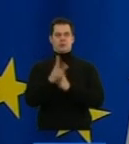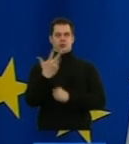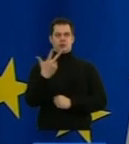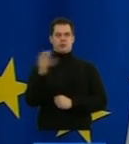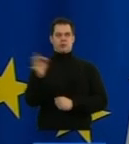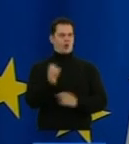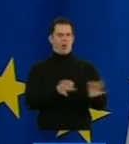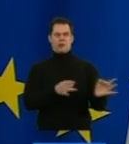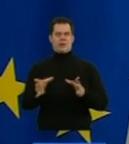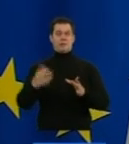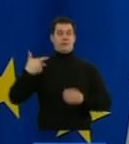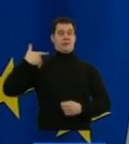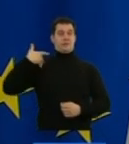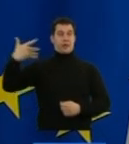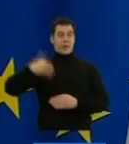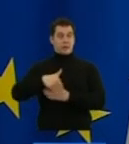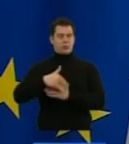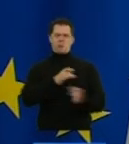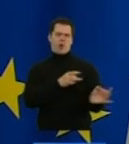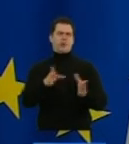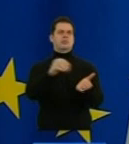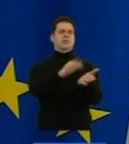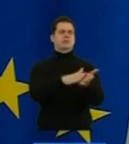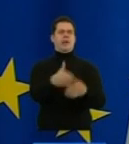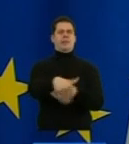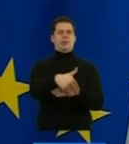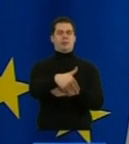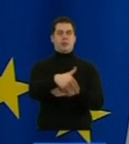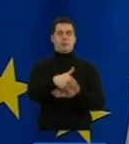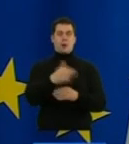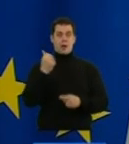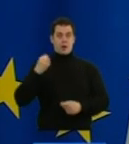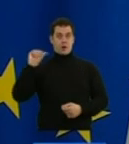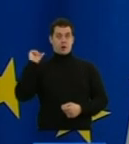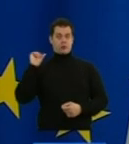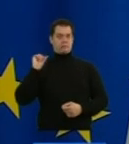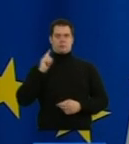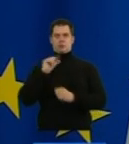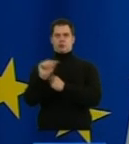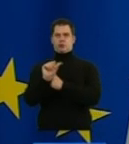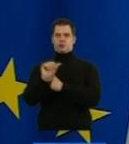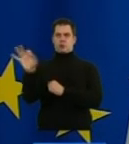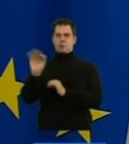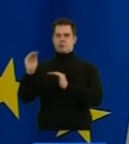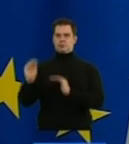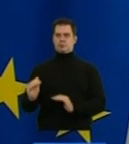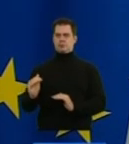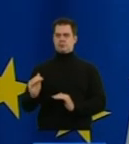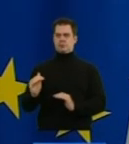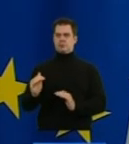od razu po osiągnięciu wieku przechodziło na emeryturę. W ubiegłym roku 60% Polaków